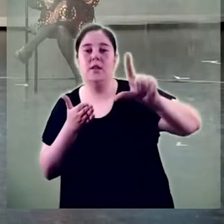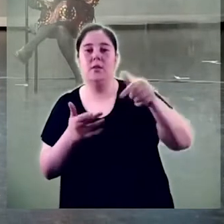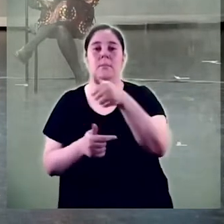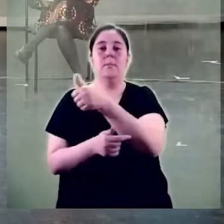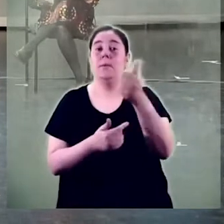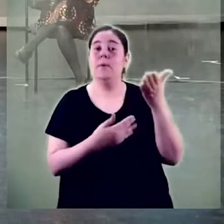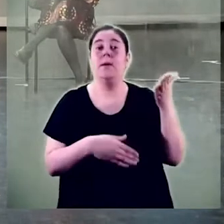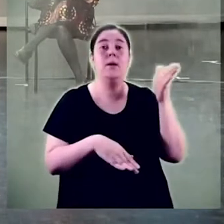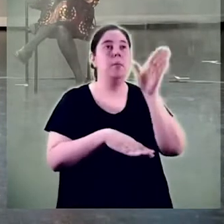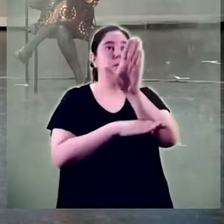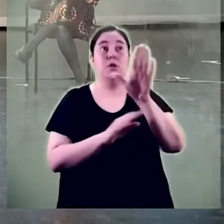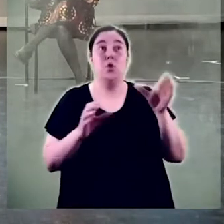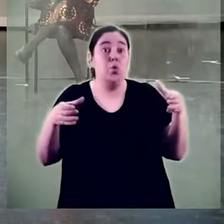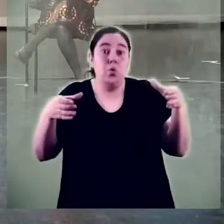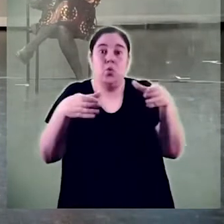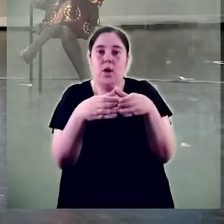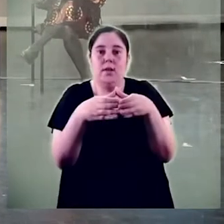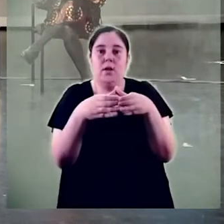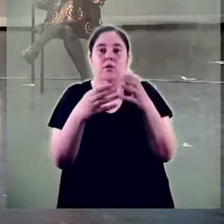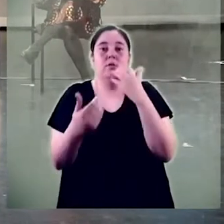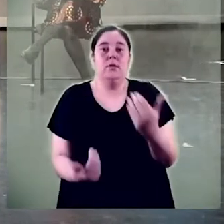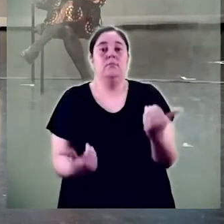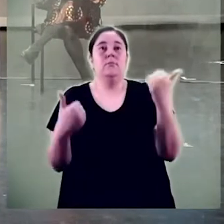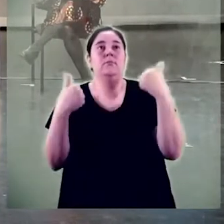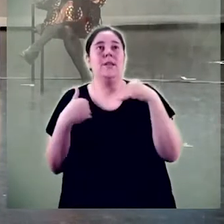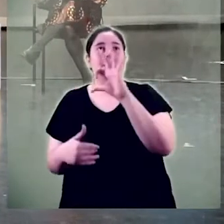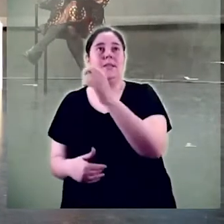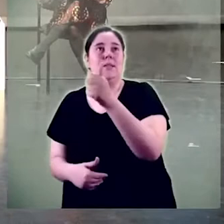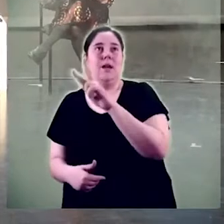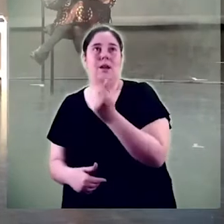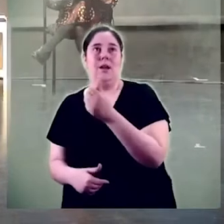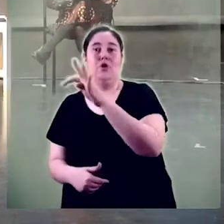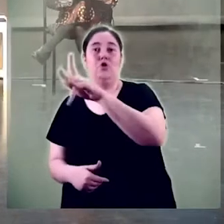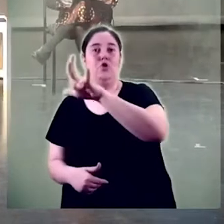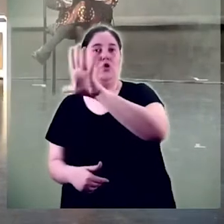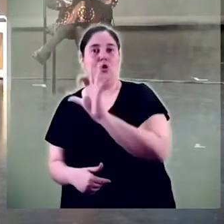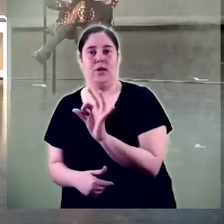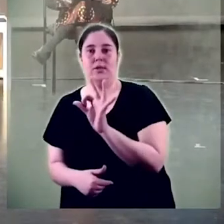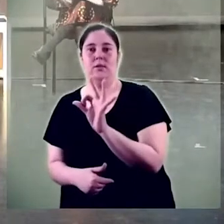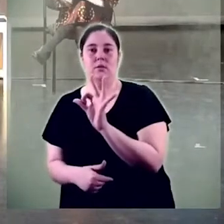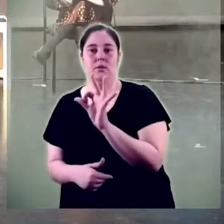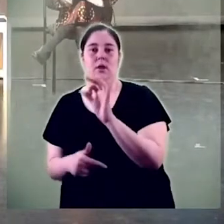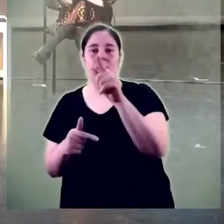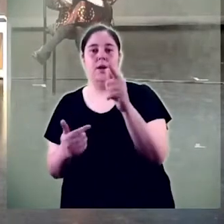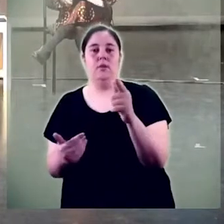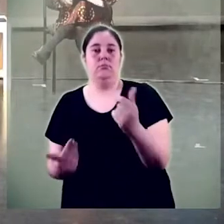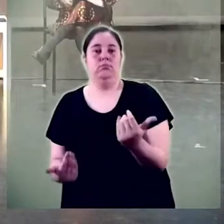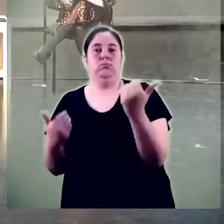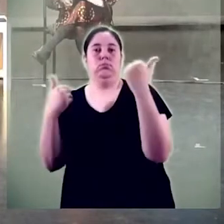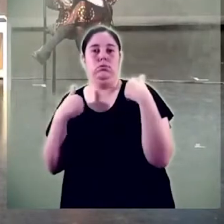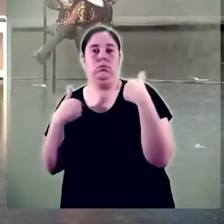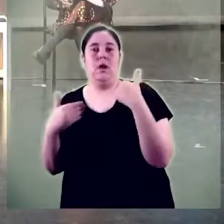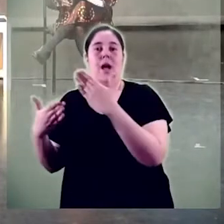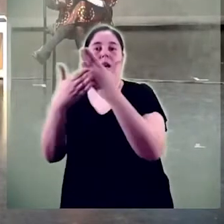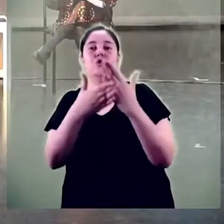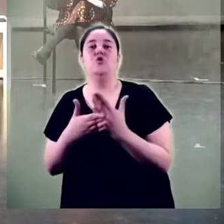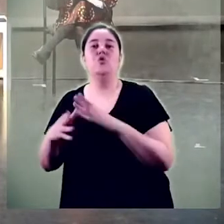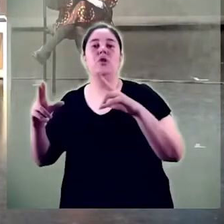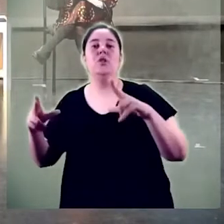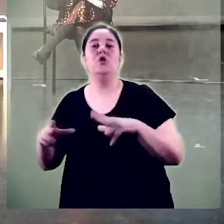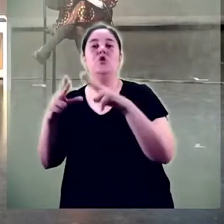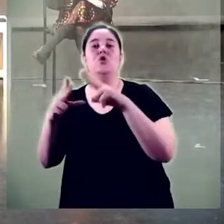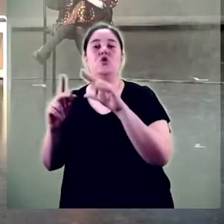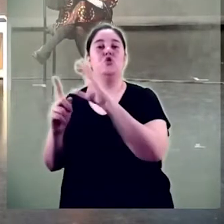Menaceriat a càrrec de la Sara Torres, professora del Grau d'Estudis Socioculturals de Gènere. Potser abans, però,